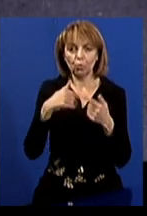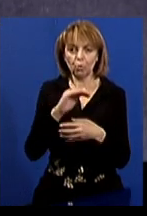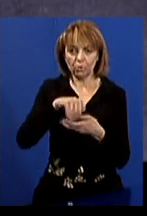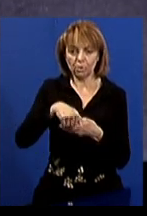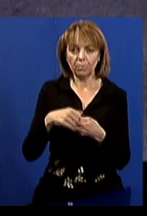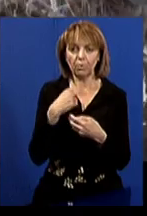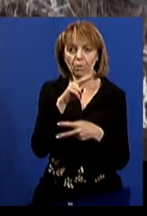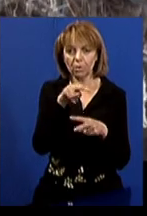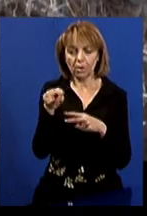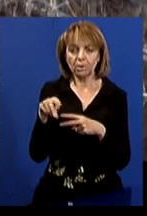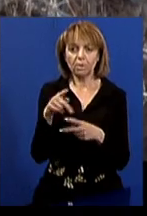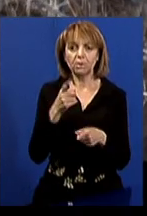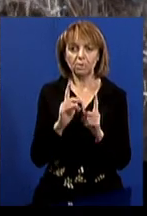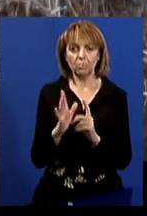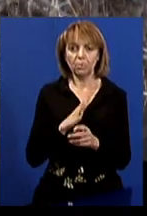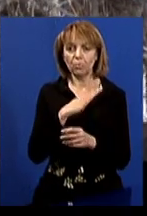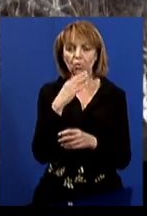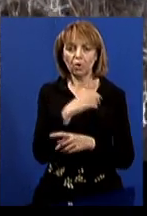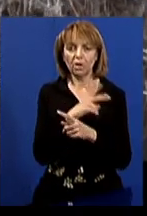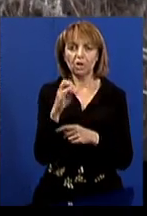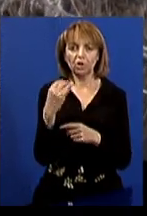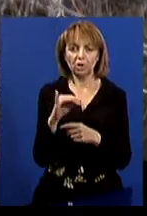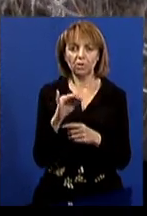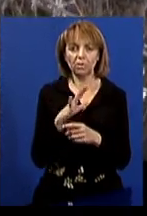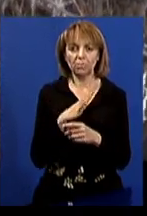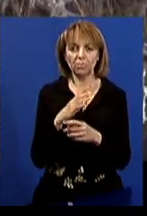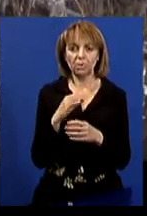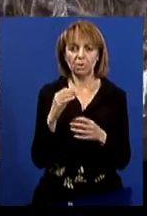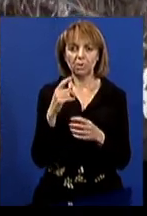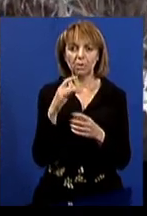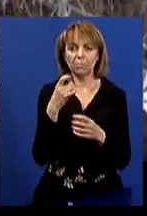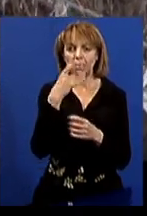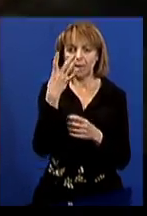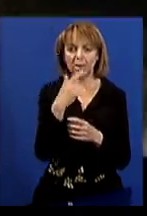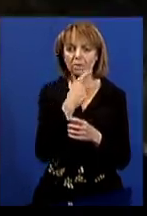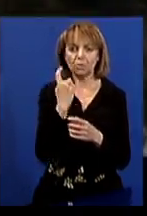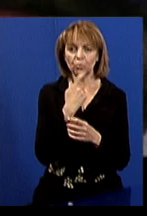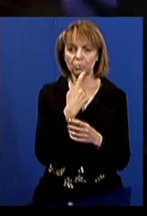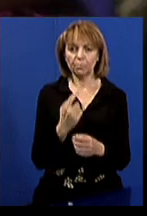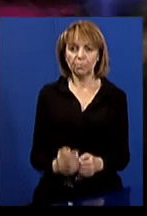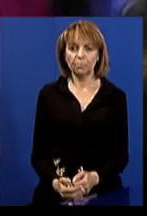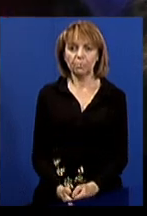Ми її оглянули, на ній дійсно було багато кліщів, і в неї були бліді ясна».